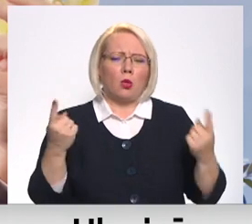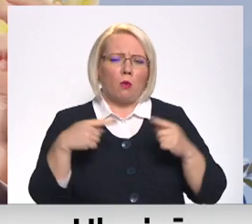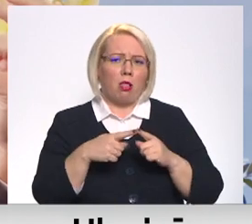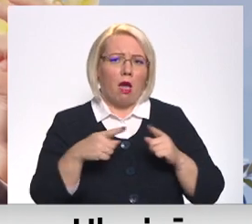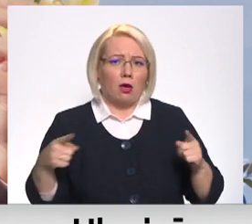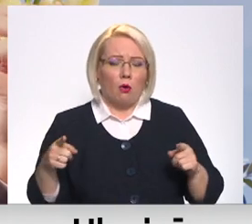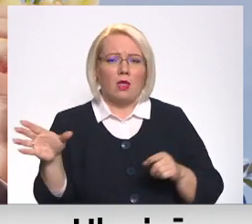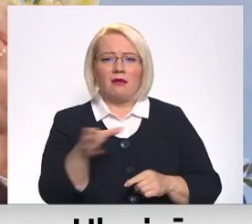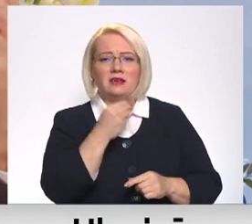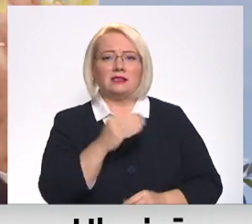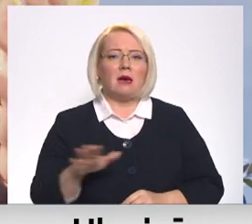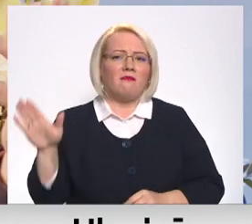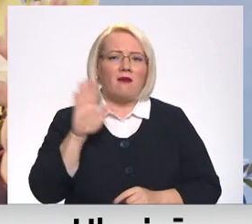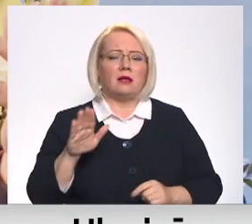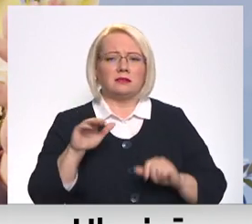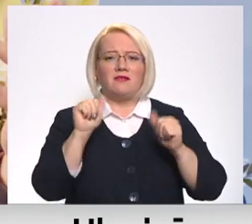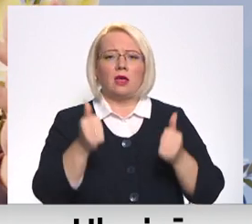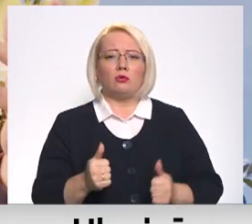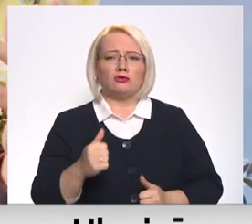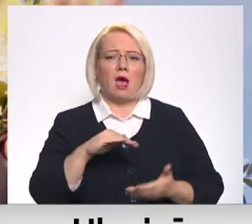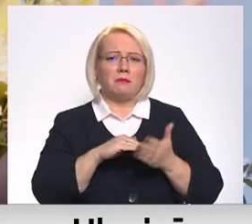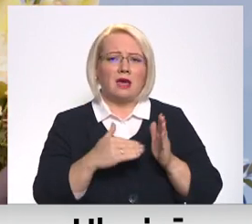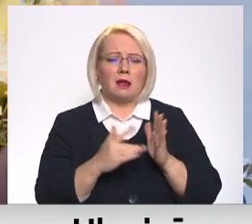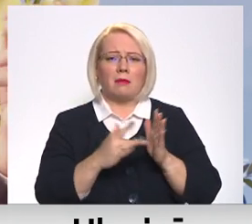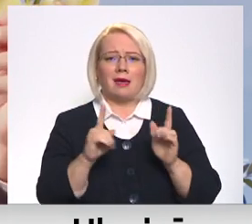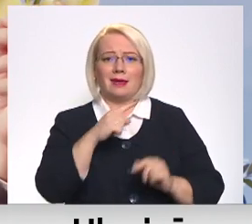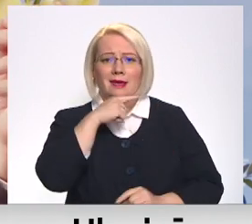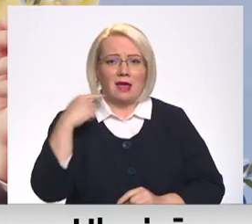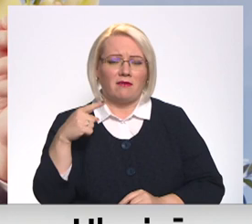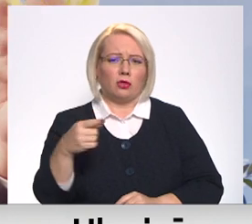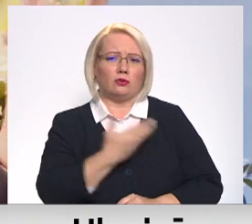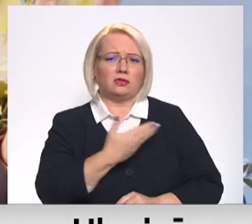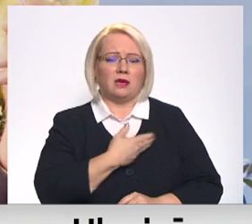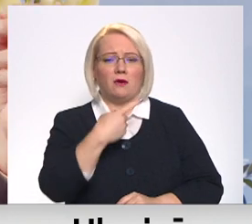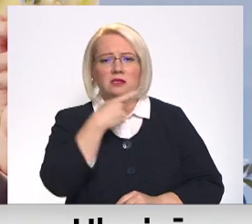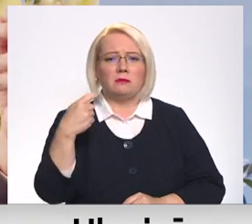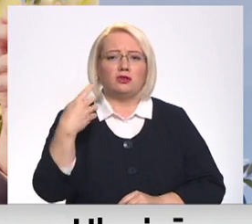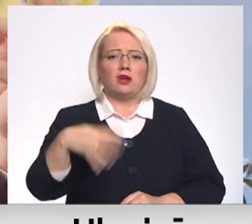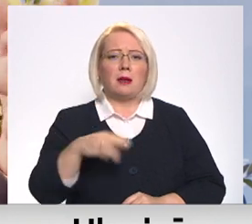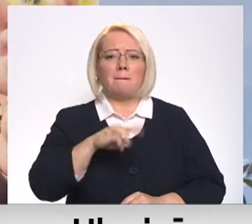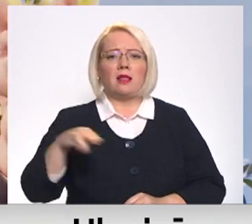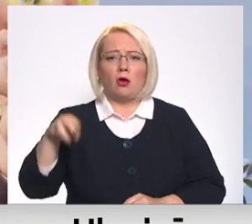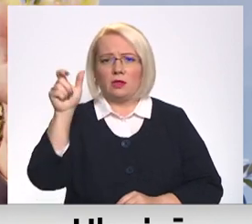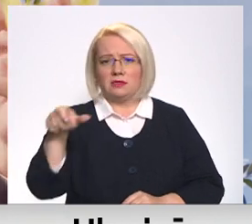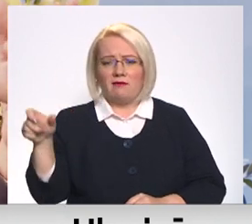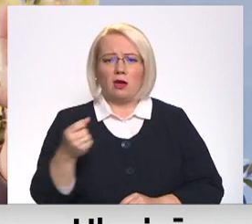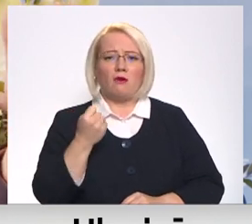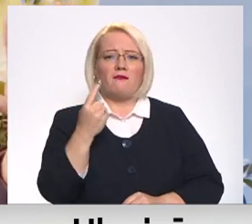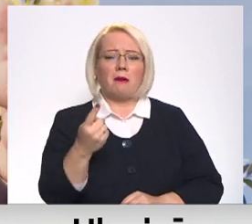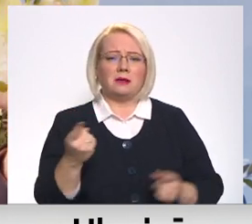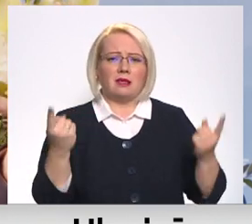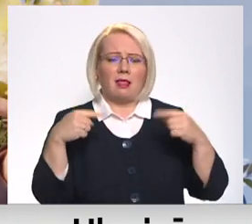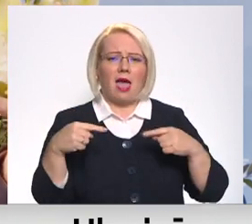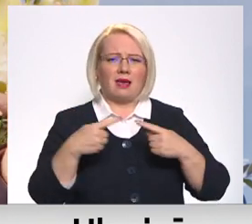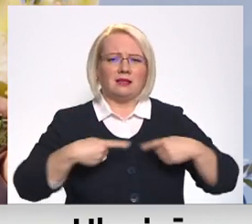nacionālas valsts veidošanas apstākļiem, kādi ir Krievijai, kā zināms, tur dzīvos 140 miljonu cilvēku un ir 11 laika zonas,